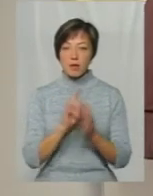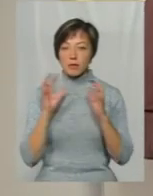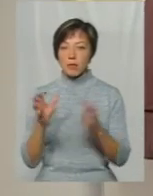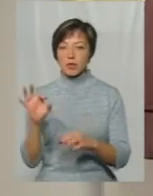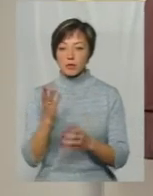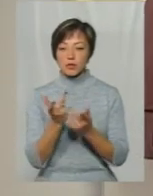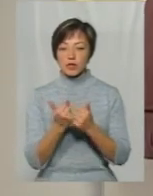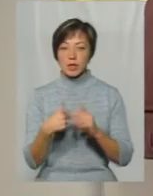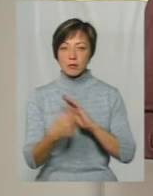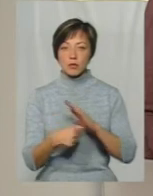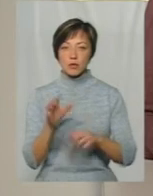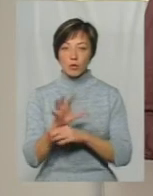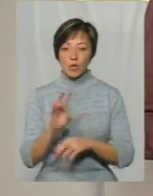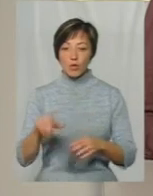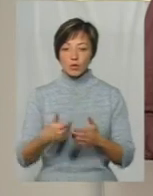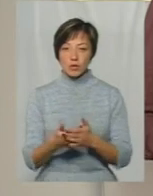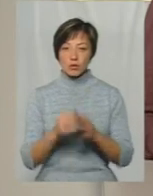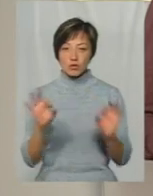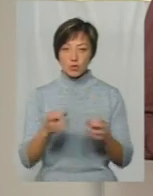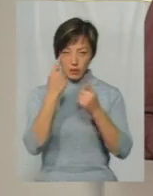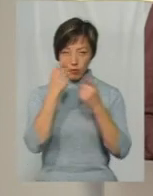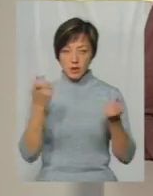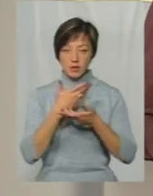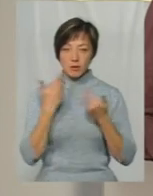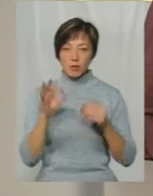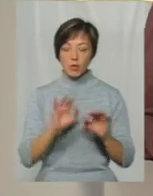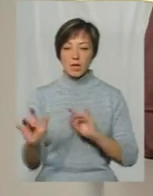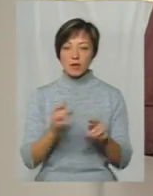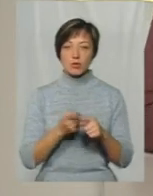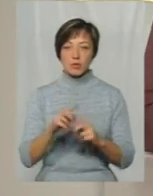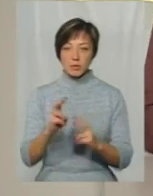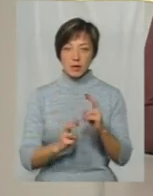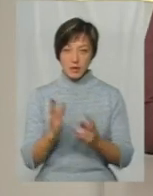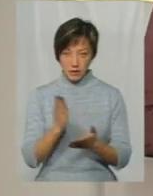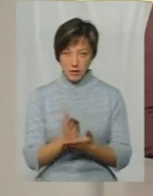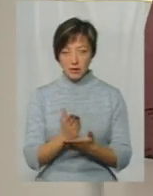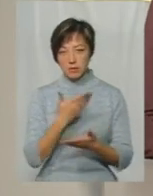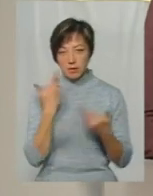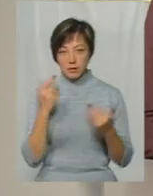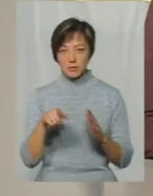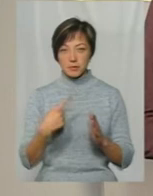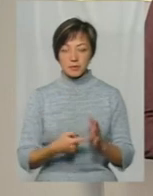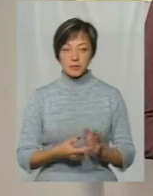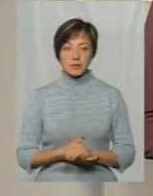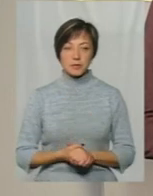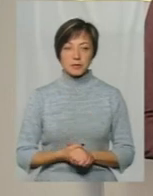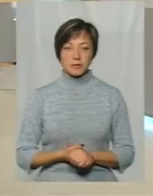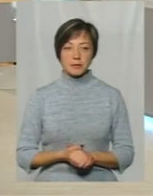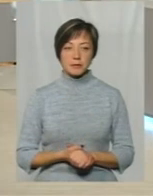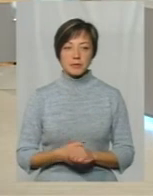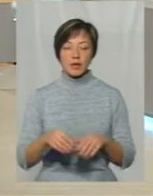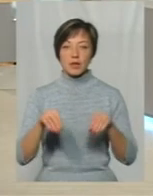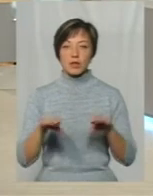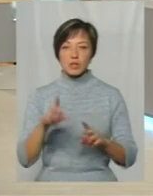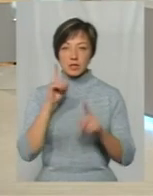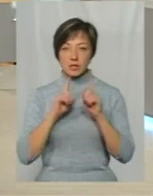чисельність безпритульних? Але відтоді жодної інформації немає про діяльність цього підприємства? Існує воно, не існує? Рішенням